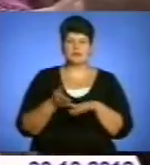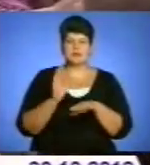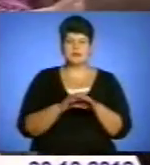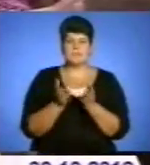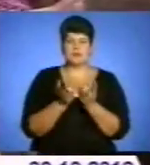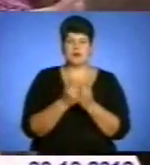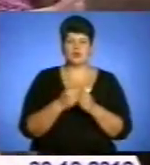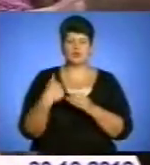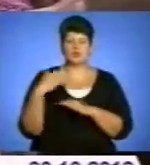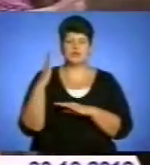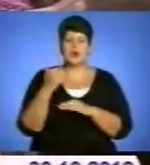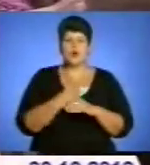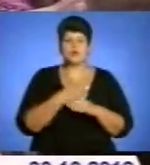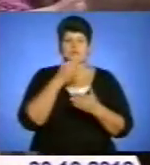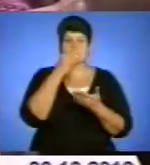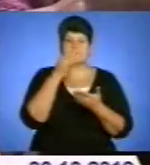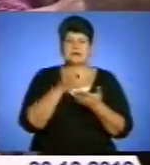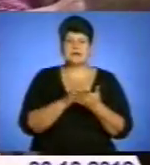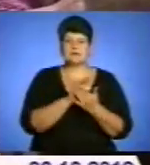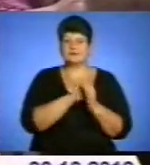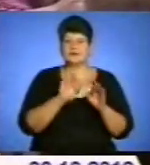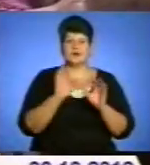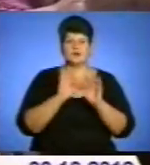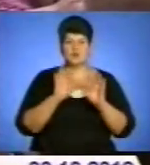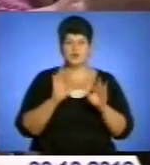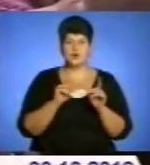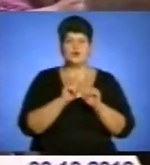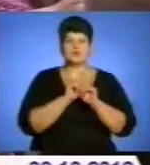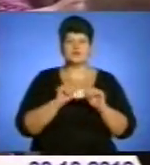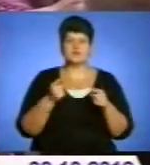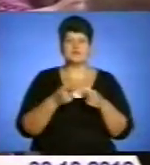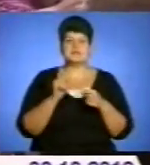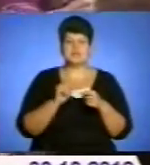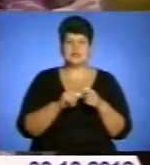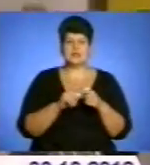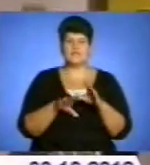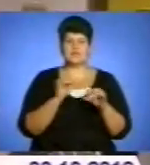Я хочу сказати, не коментуючи особливості цієї виборчої кампанії,